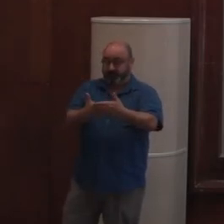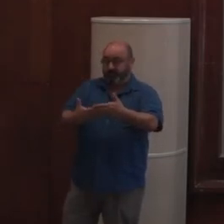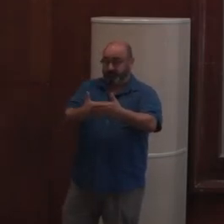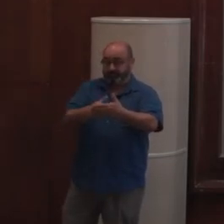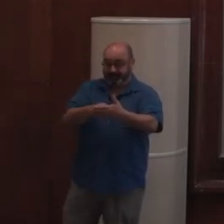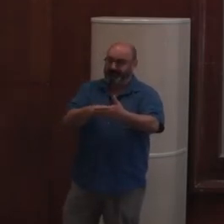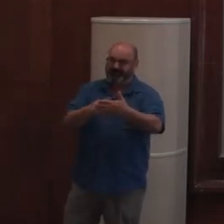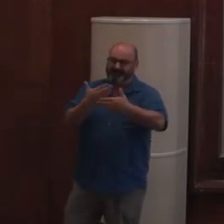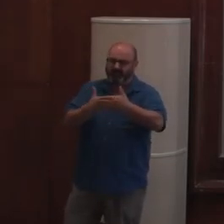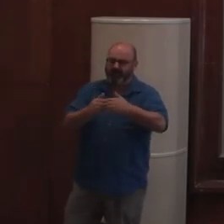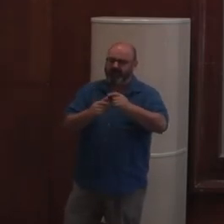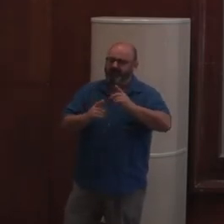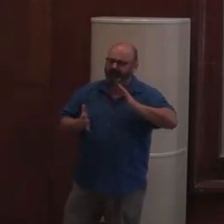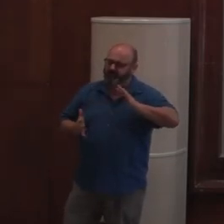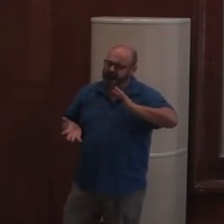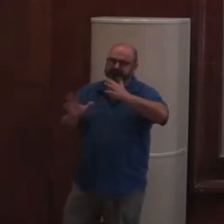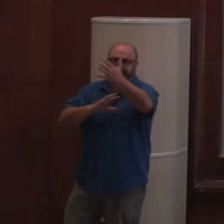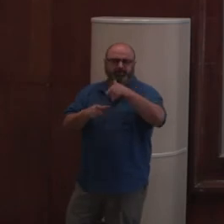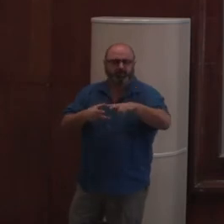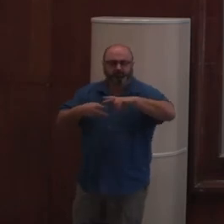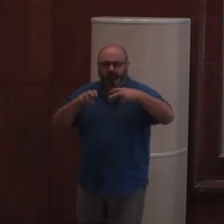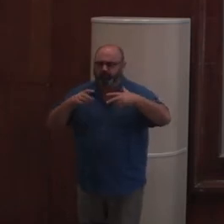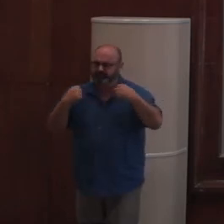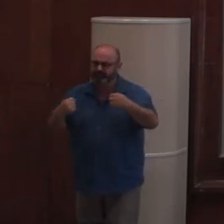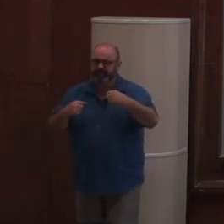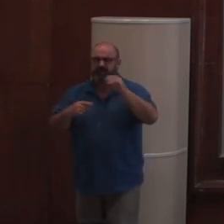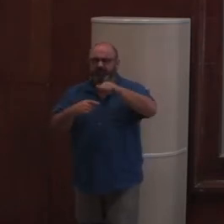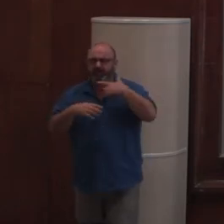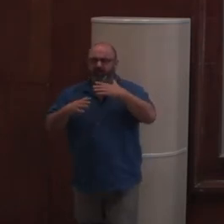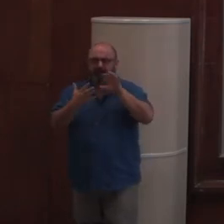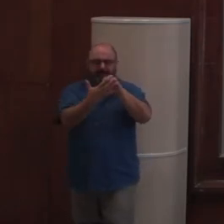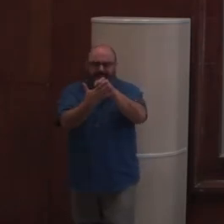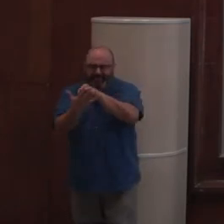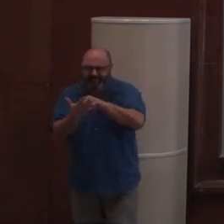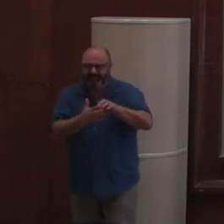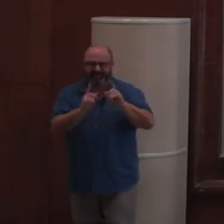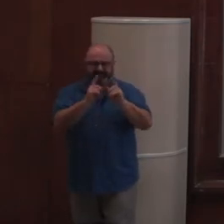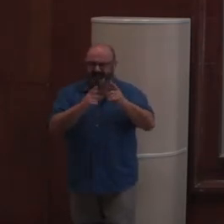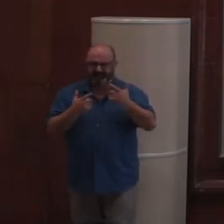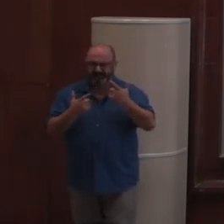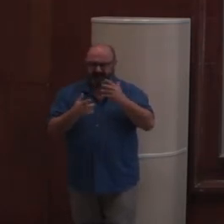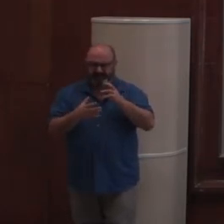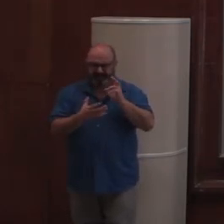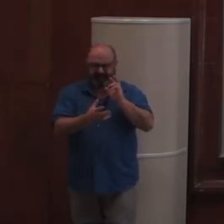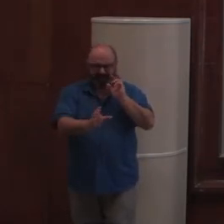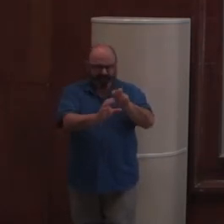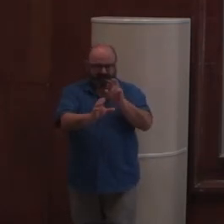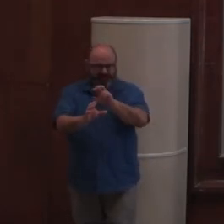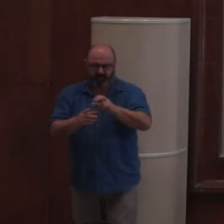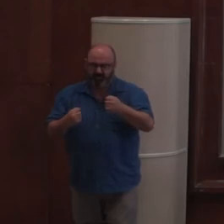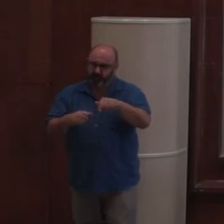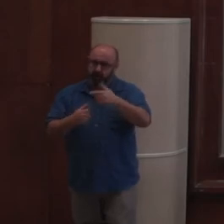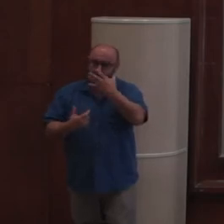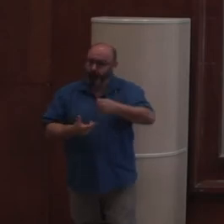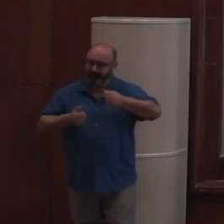beaucoup évolué. C'est très, très structuré. C'est maintenant quelque chose avec des patterns d'implémentation qui sont vraiment costauds et vraiment intéressants. Il y a vraiment de quoi faire de la belle